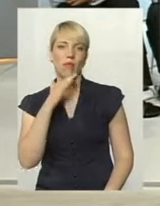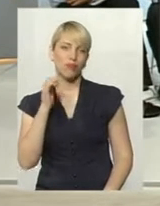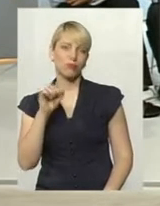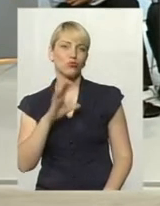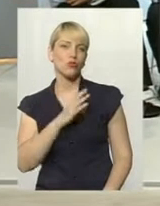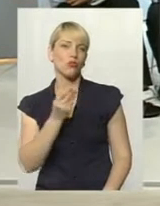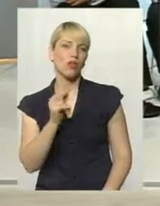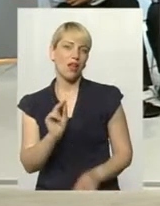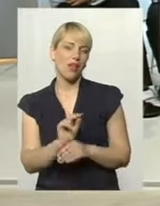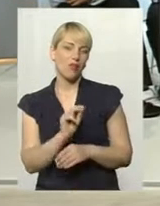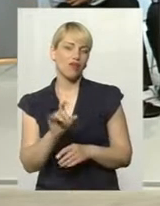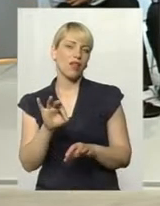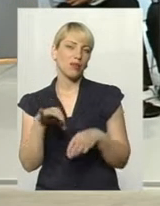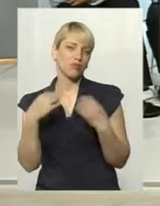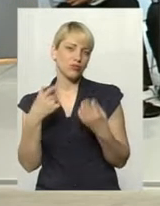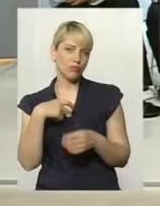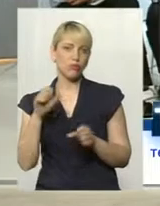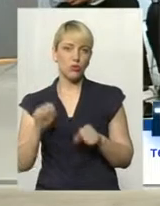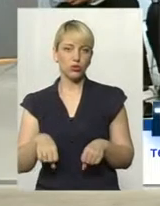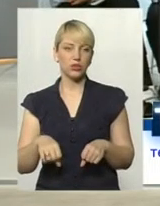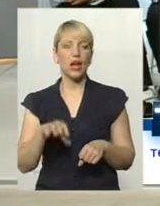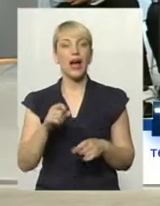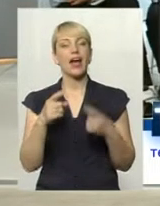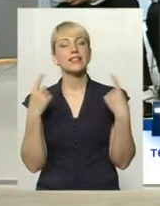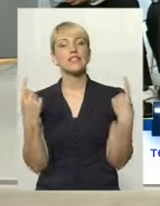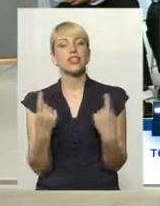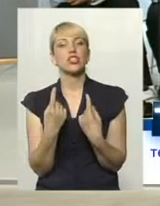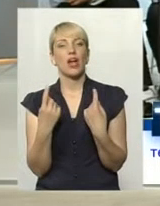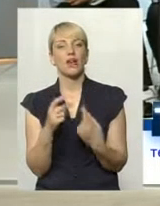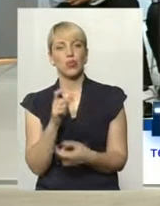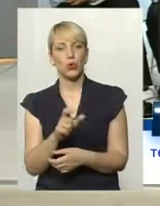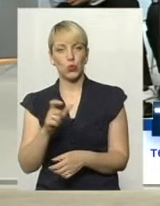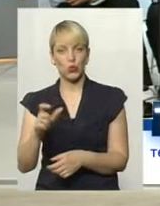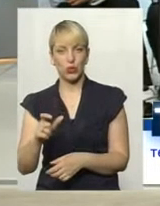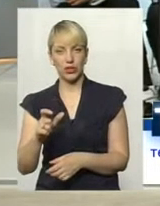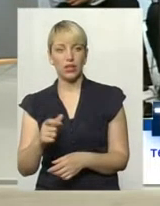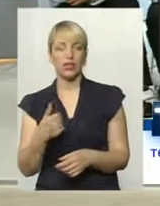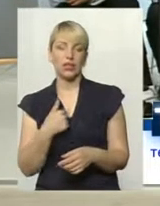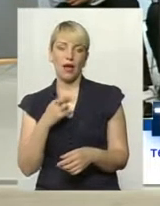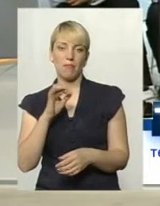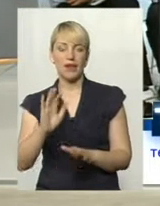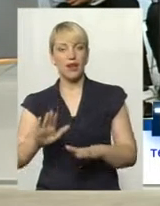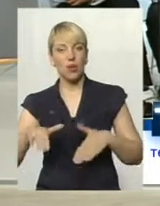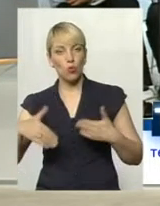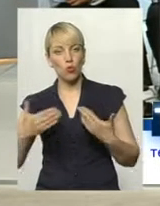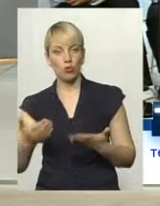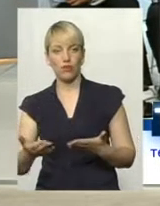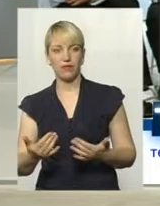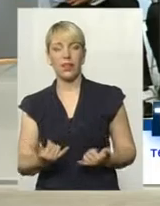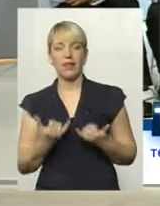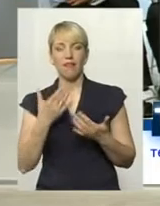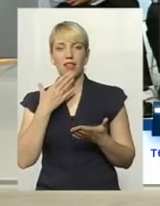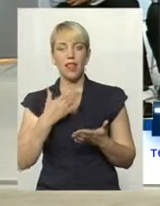вони можуть це позволити. А звичайним людям все-таки я би рекомендував, хоча б для